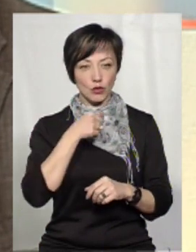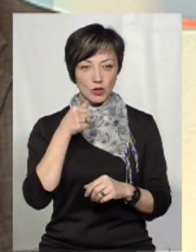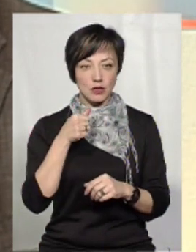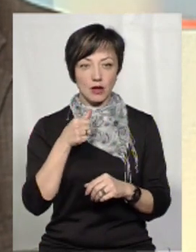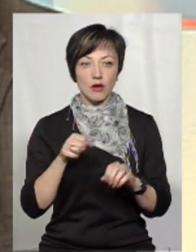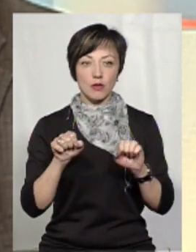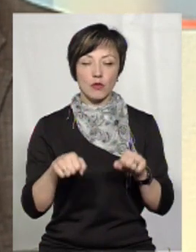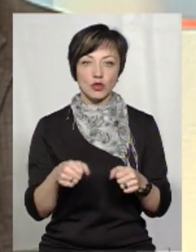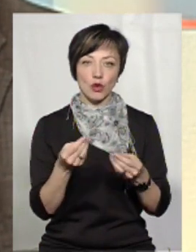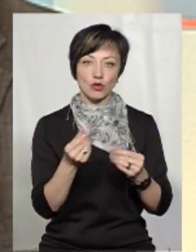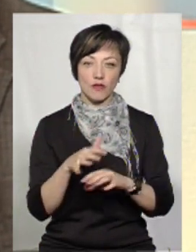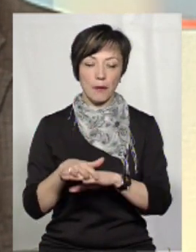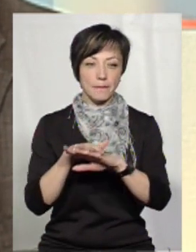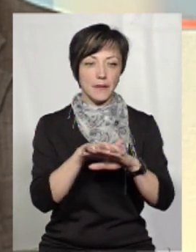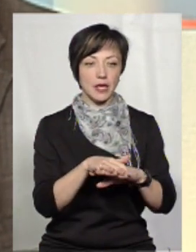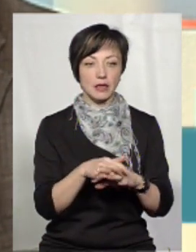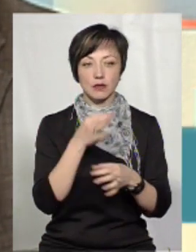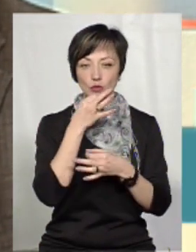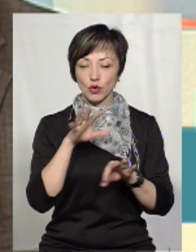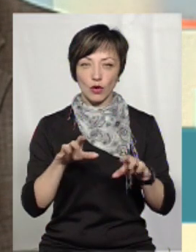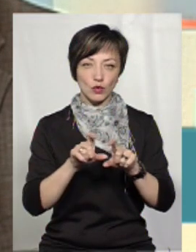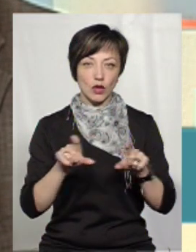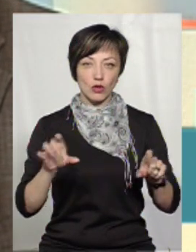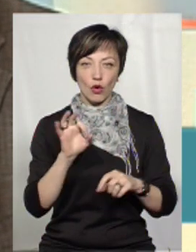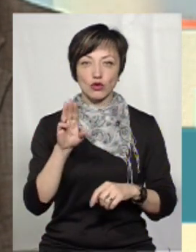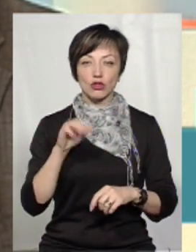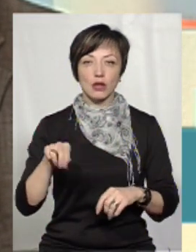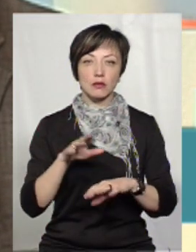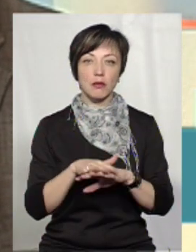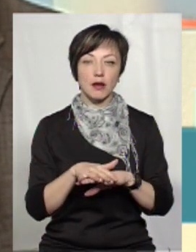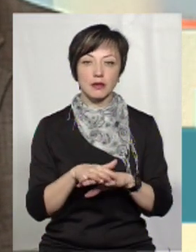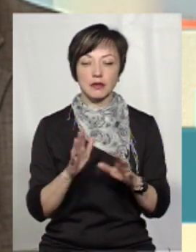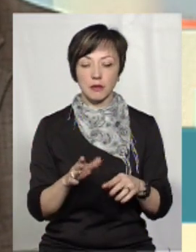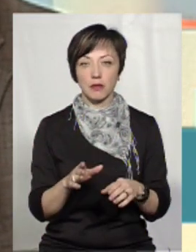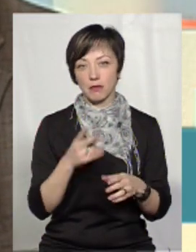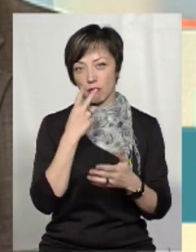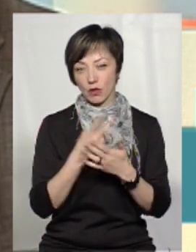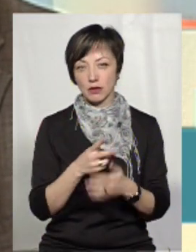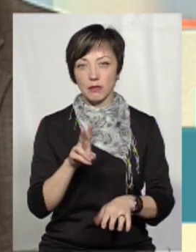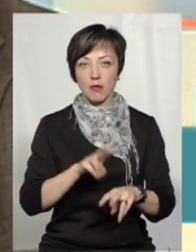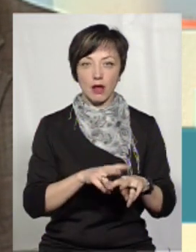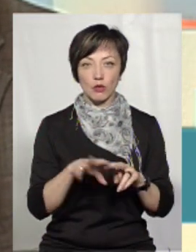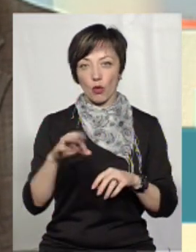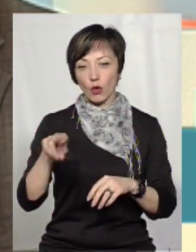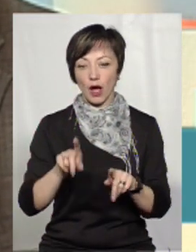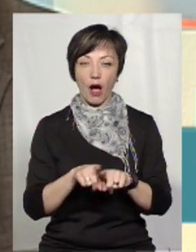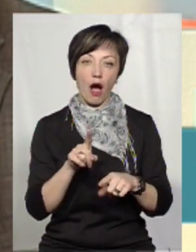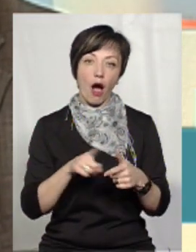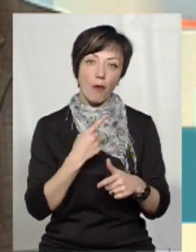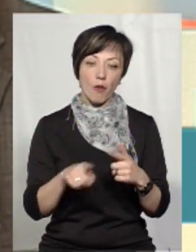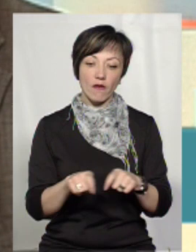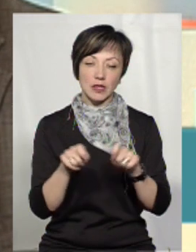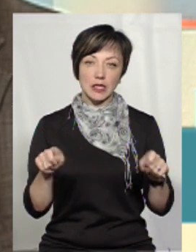Безпосередньо отримати грошовий переказ в будь-якій установі Ощадбанку, пред'явивши для цього лише паспорт і код. Або відкрити поточний